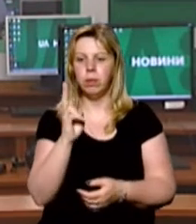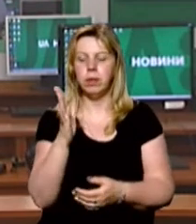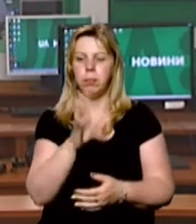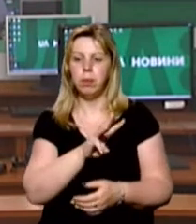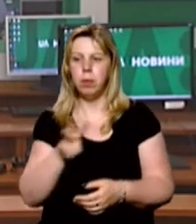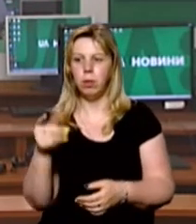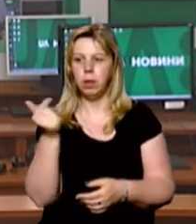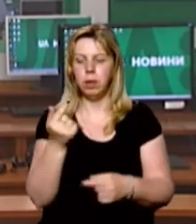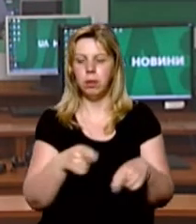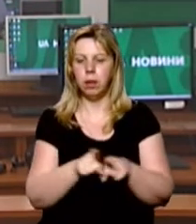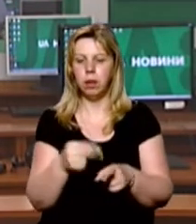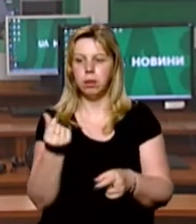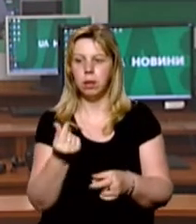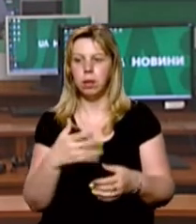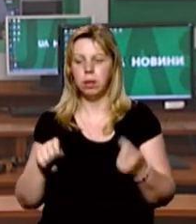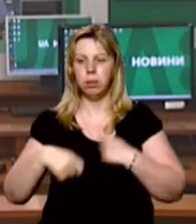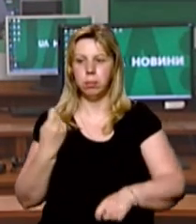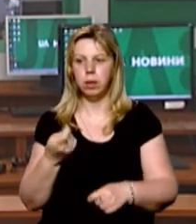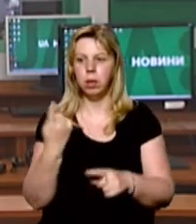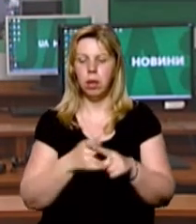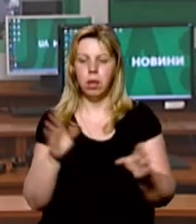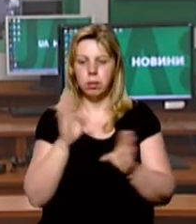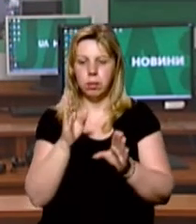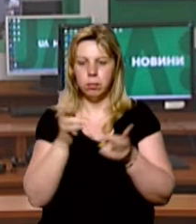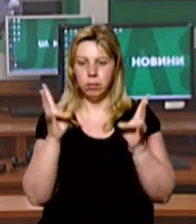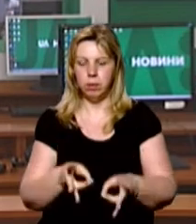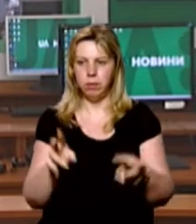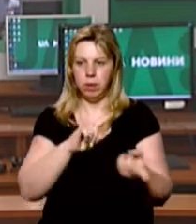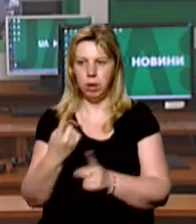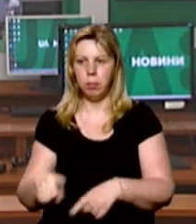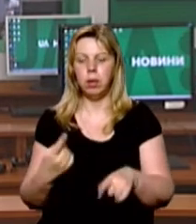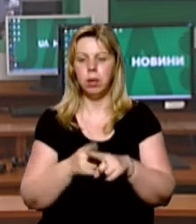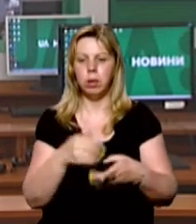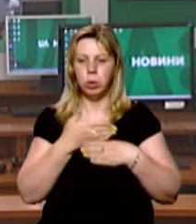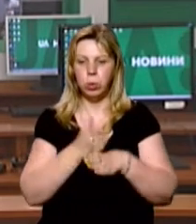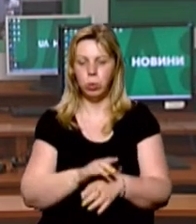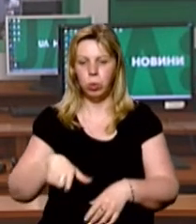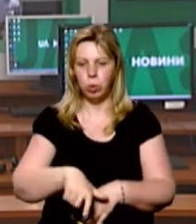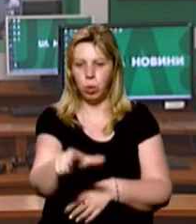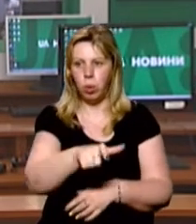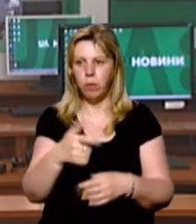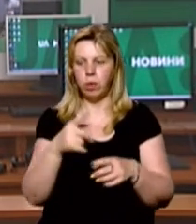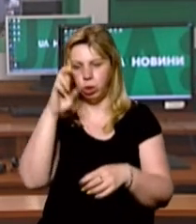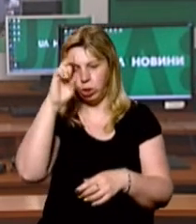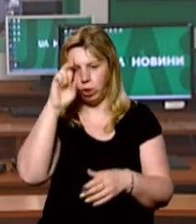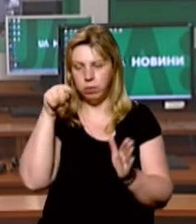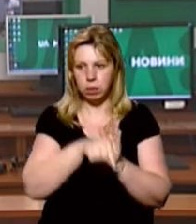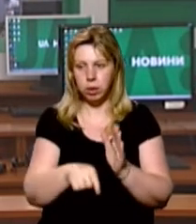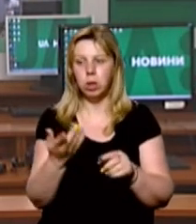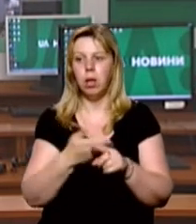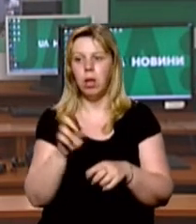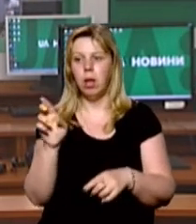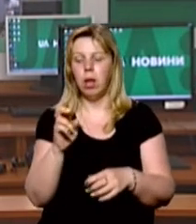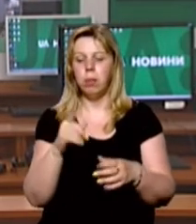мільйонів гривень – така вартість збитків унаслідок негоди на Закарпатті. Йдеться про зруйновані дороги місцевого та державного значень,